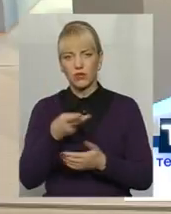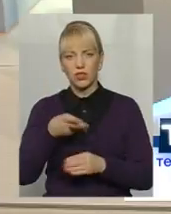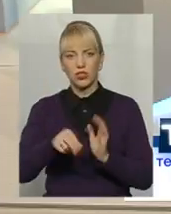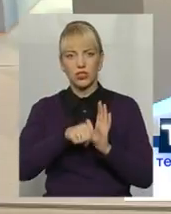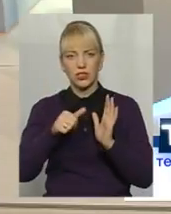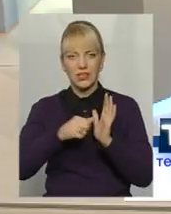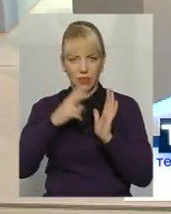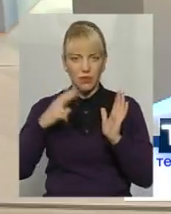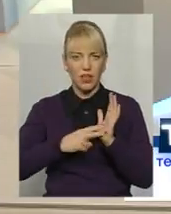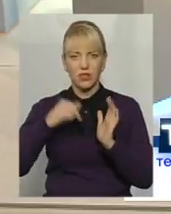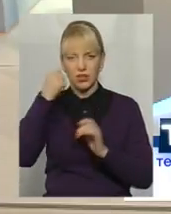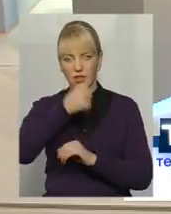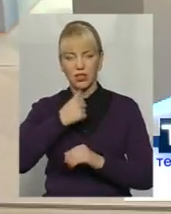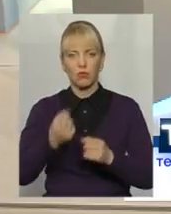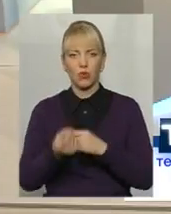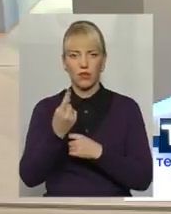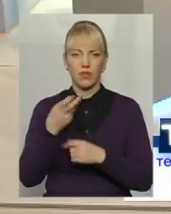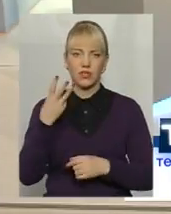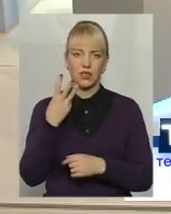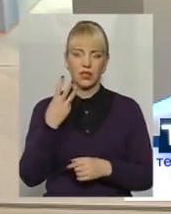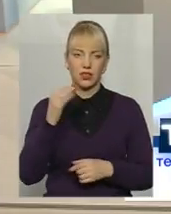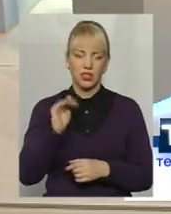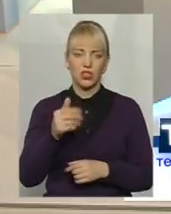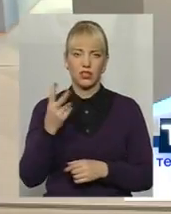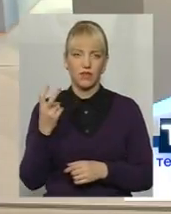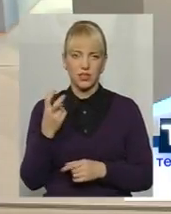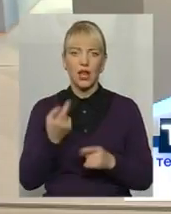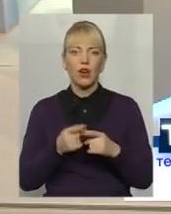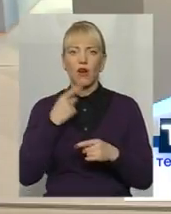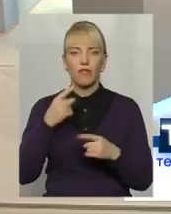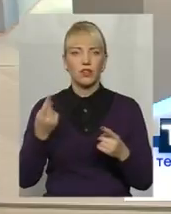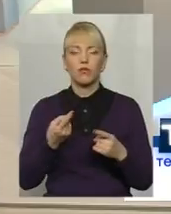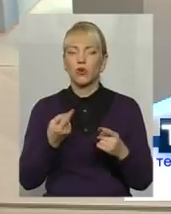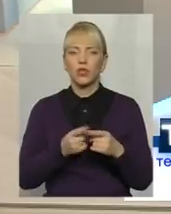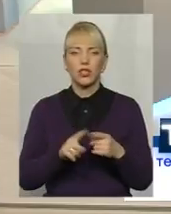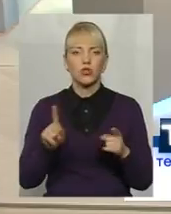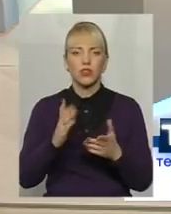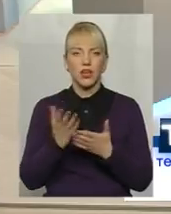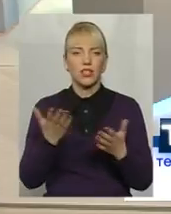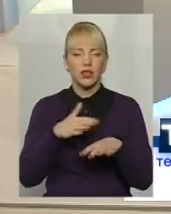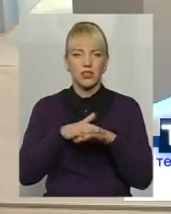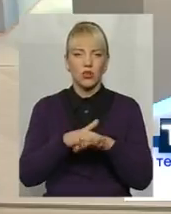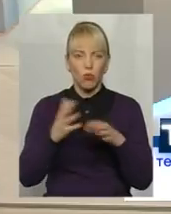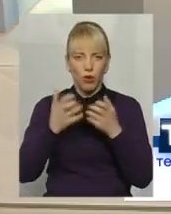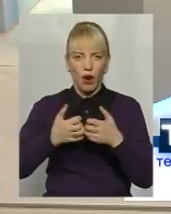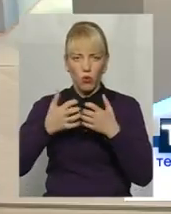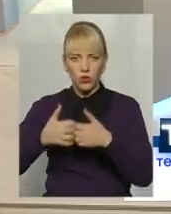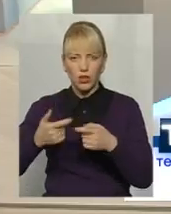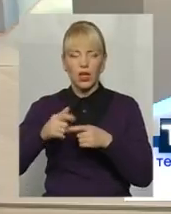рік, Появилась цифра 3 200. Тобто говорити про те, що є якісь обрахунків уряду в частині